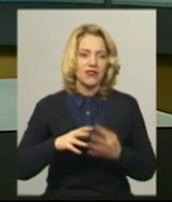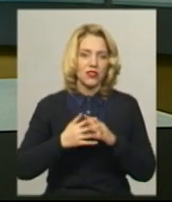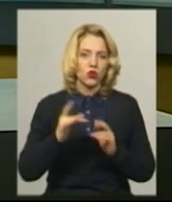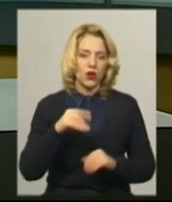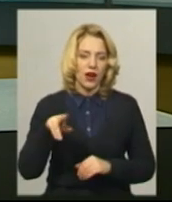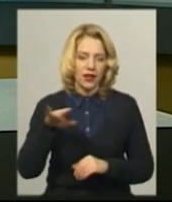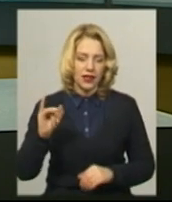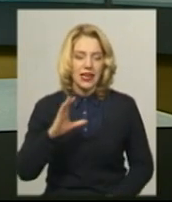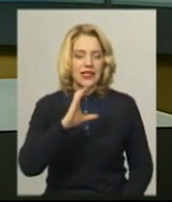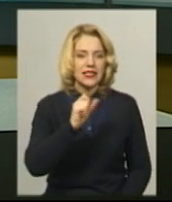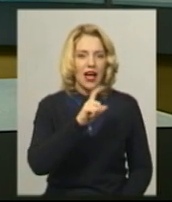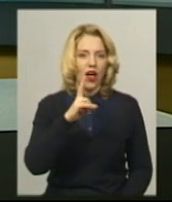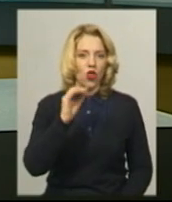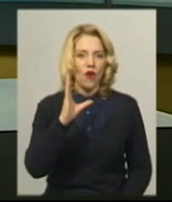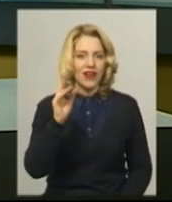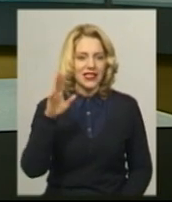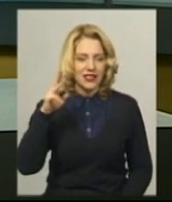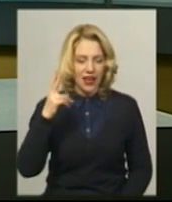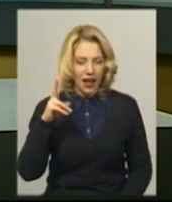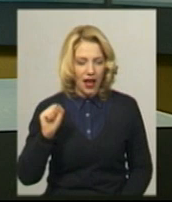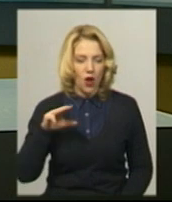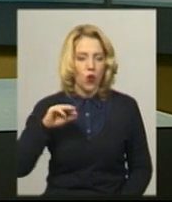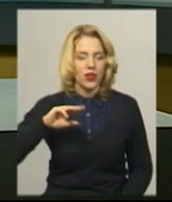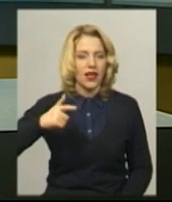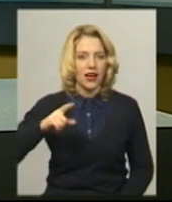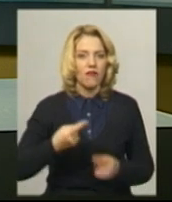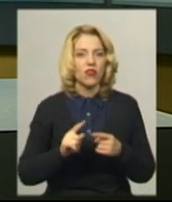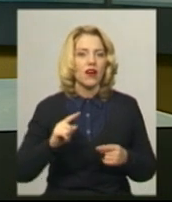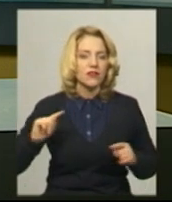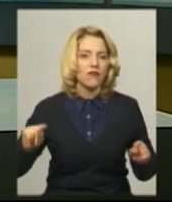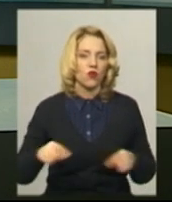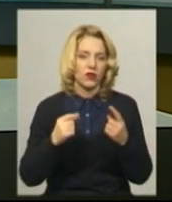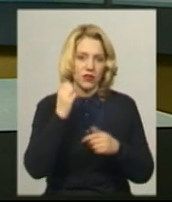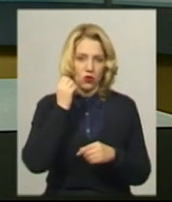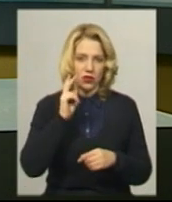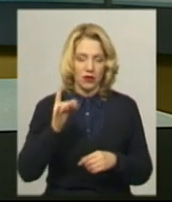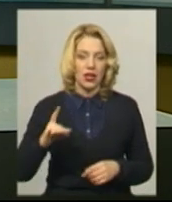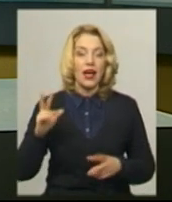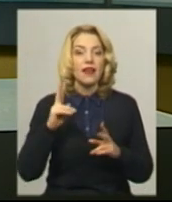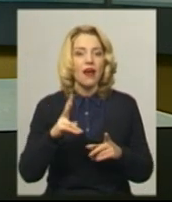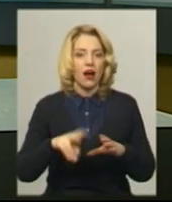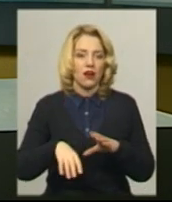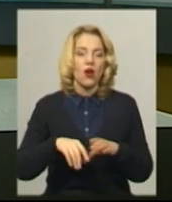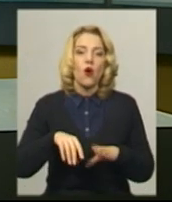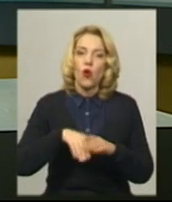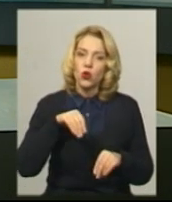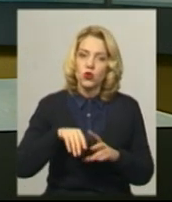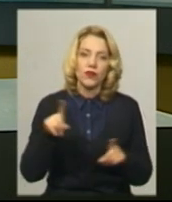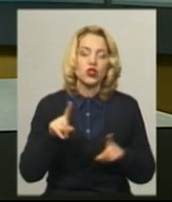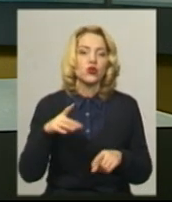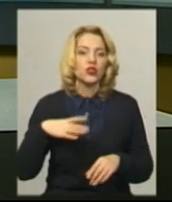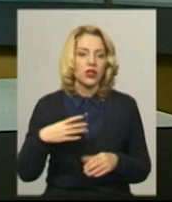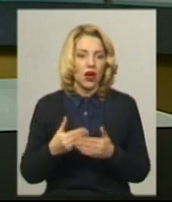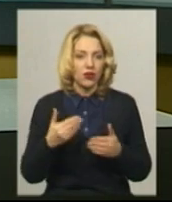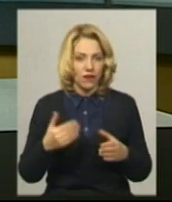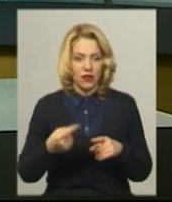перша територіальна об'єднана громада, що створена у Старокостянтинівському районі. Як голосували жителі громади і чого очікують від виборів, бачила